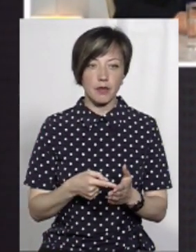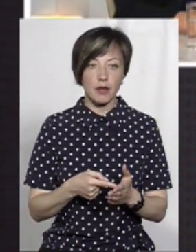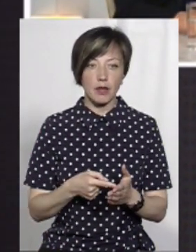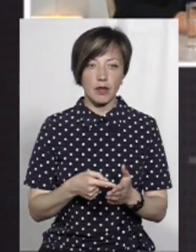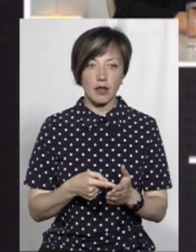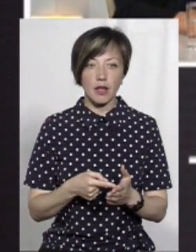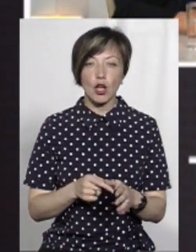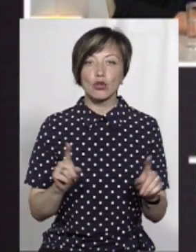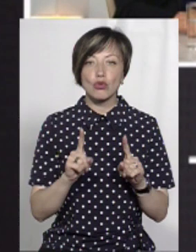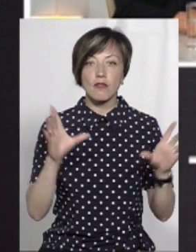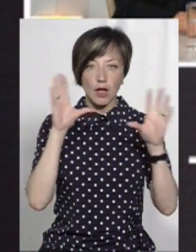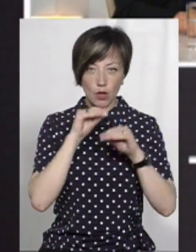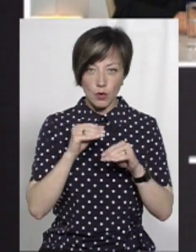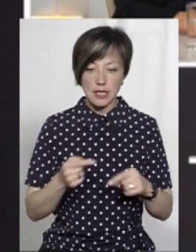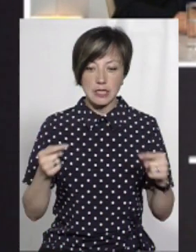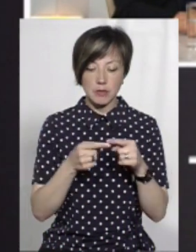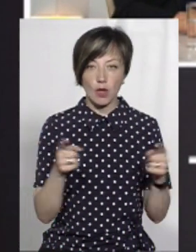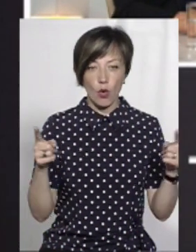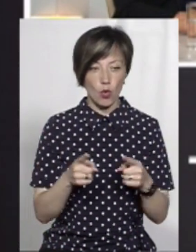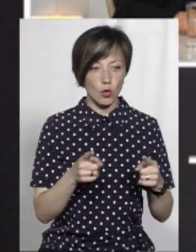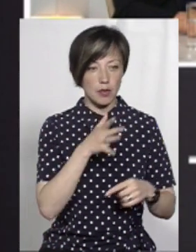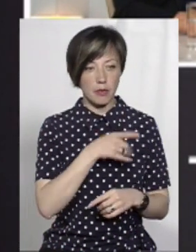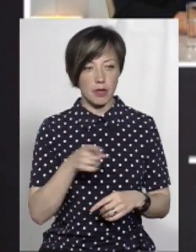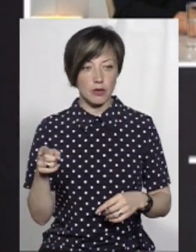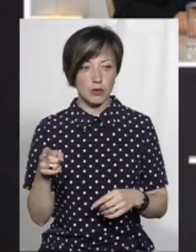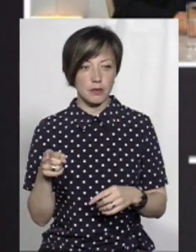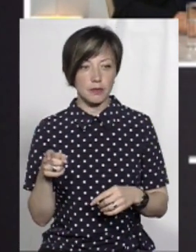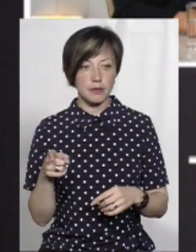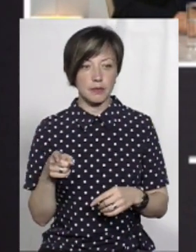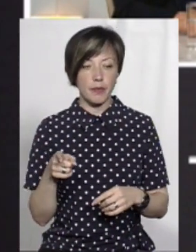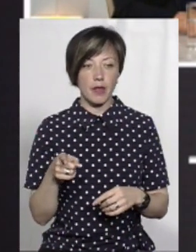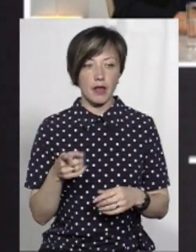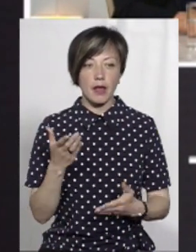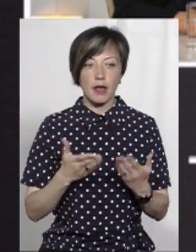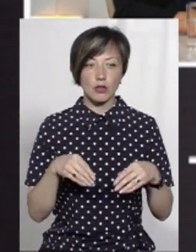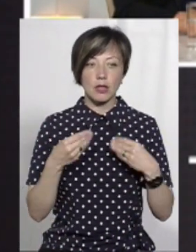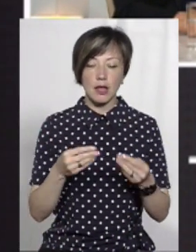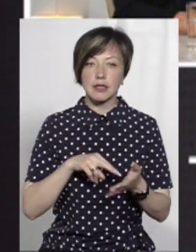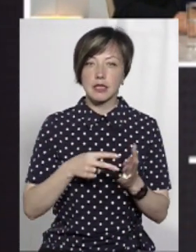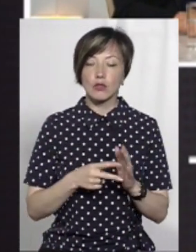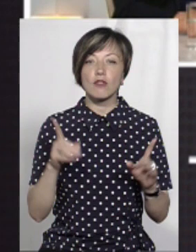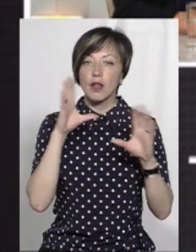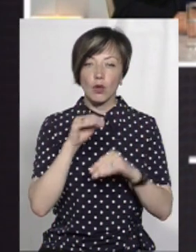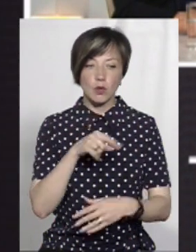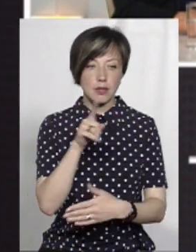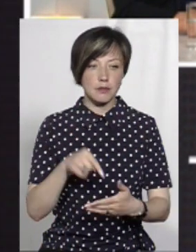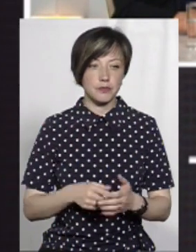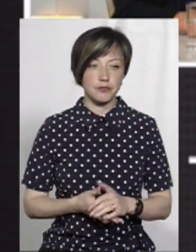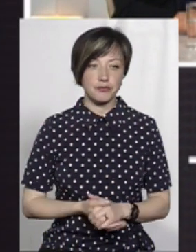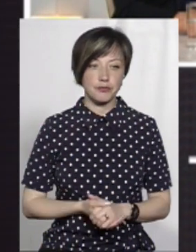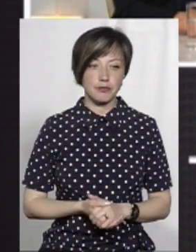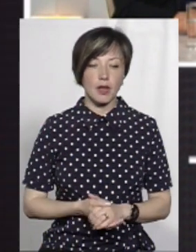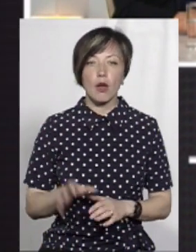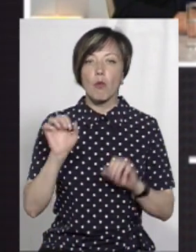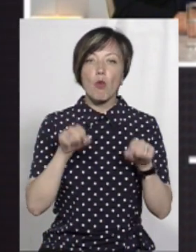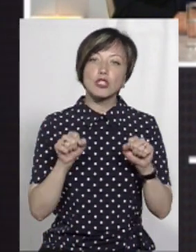Дефлексифікація структур економіки. От що вдалося за цей короткий... Рік – це короткий період, насправді, якщо брати стратегію. Але що вдалося? Що нового